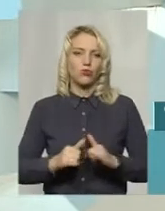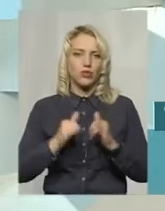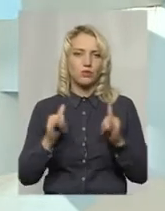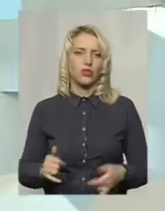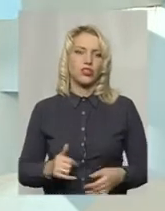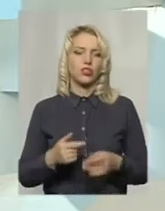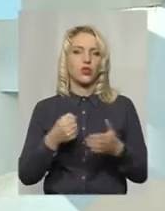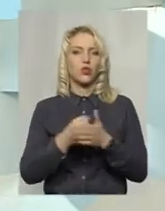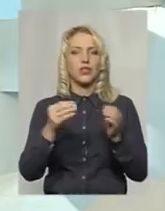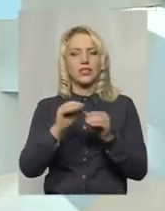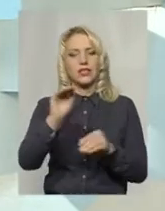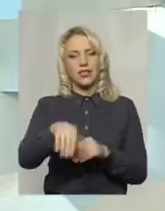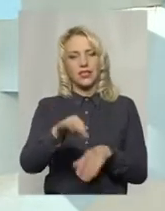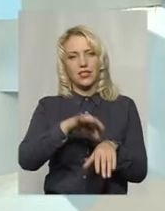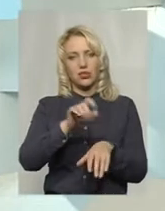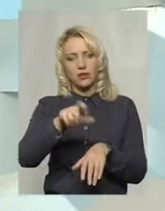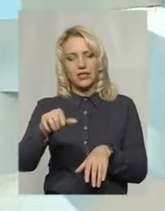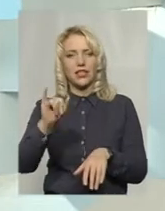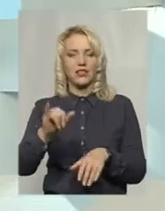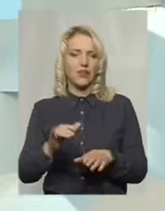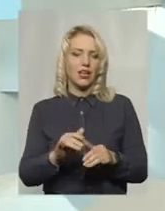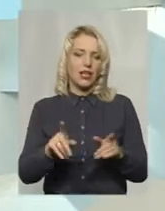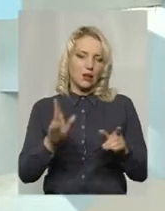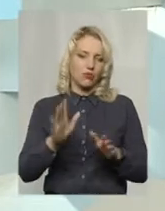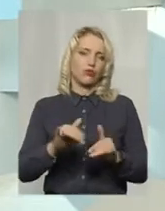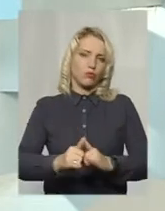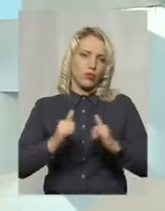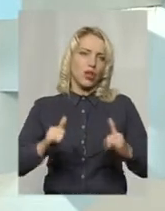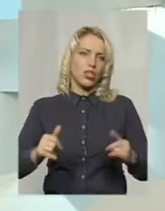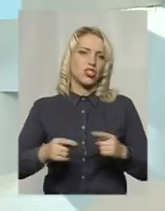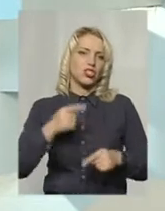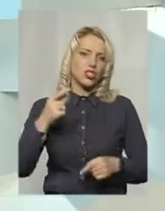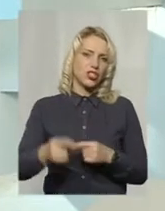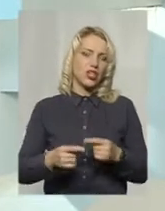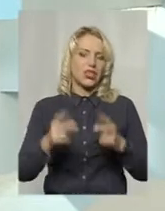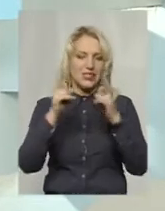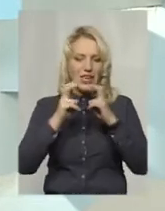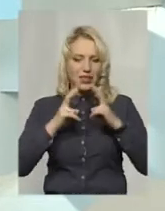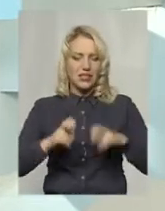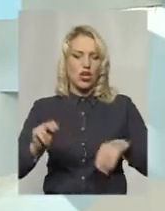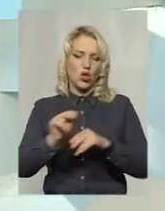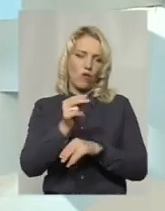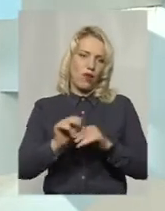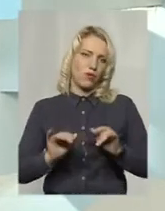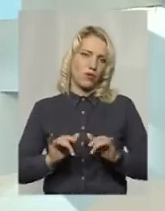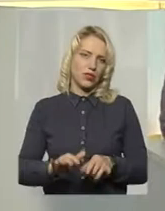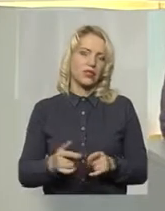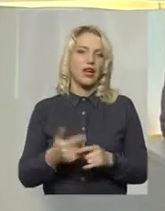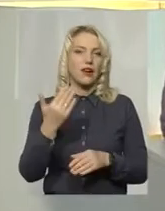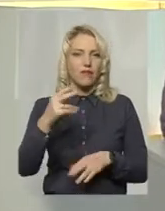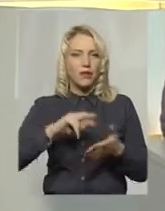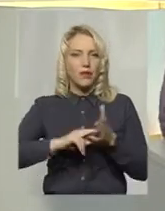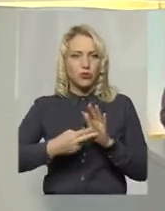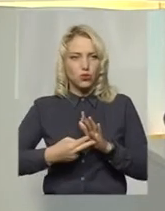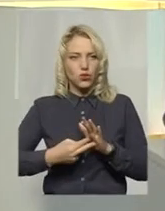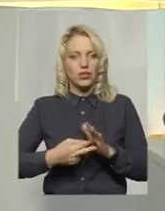10 тисяч. А далі, я думаю, двократне збільшення – це через інтенсифікацію діагностичного лікувального процесу. Ви плануєте